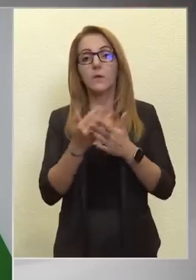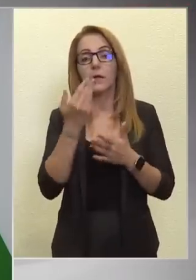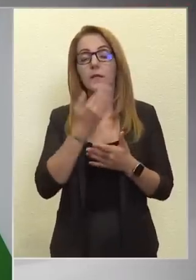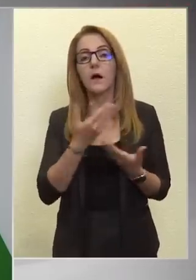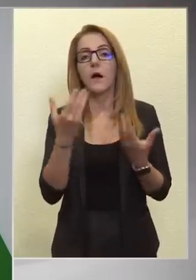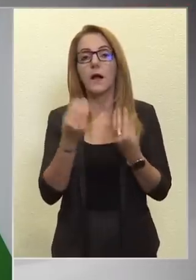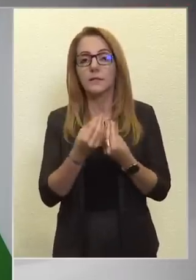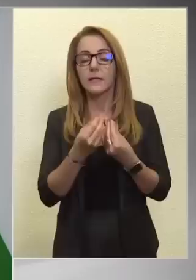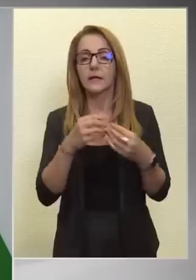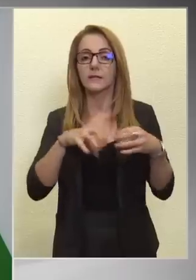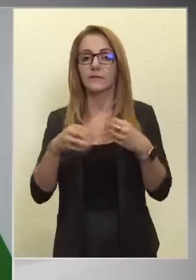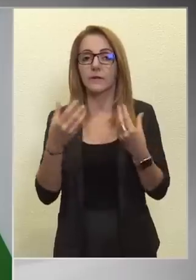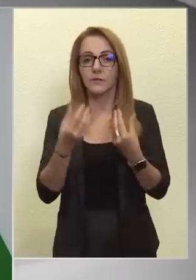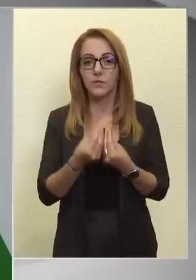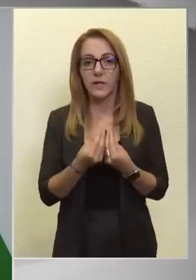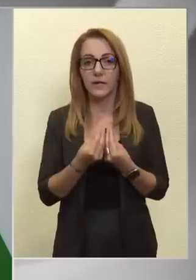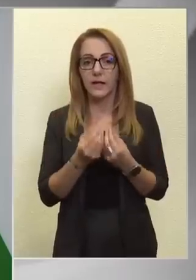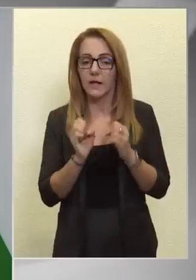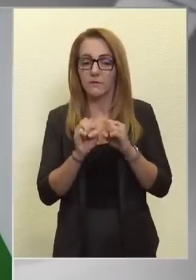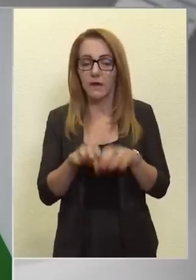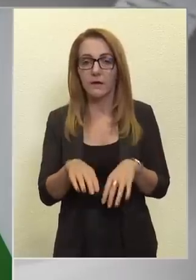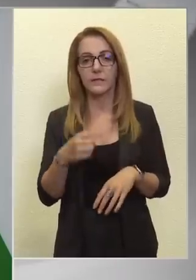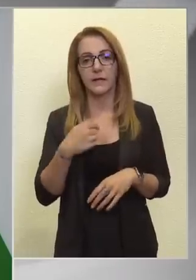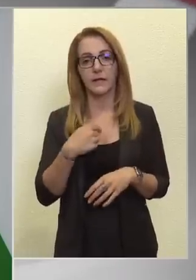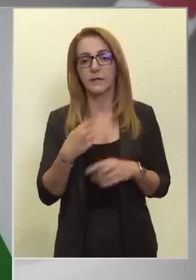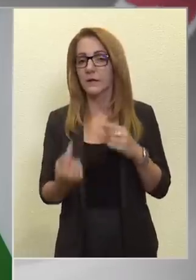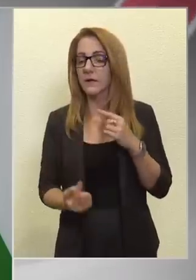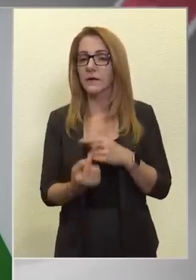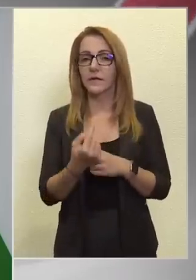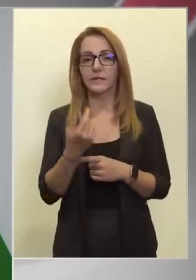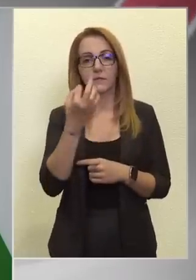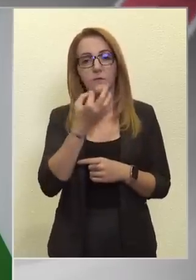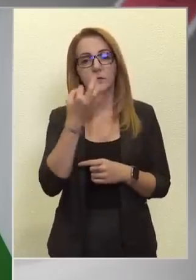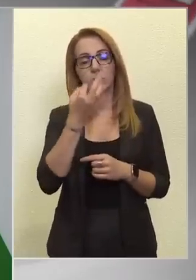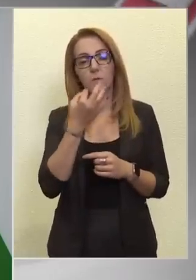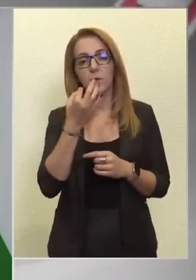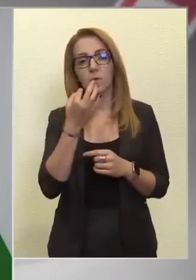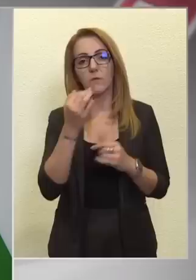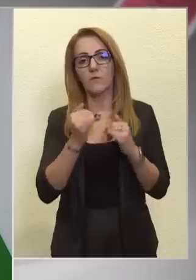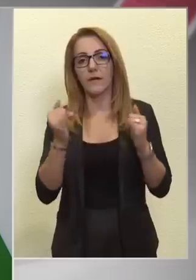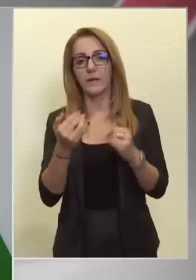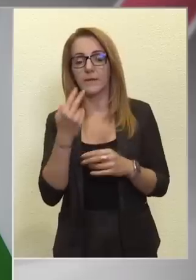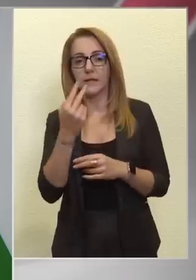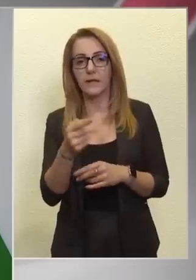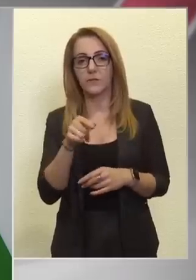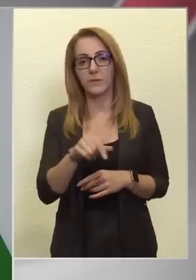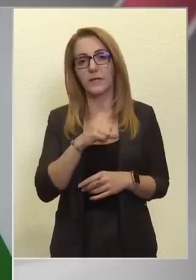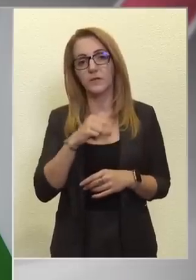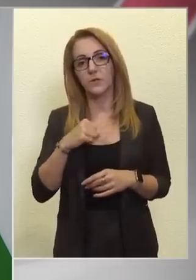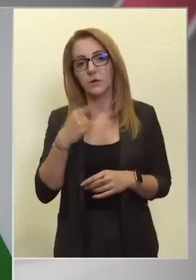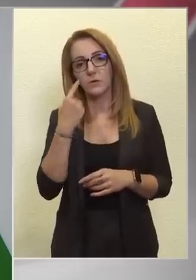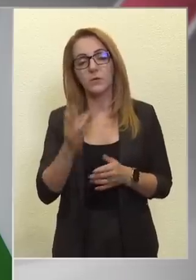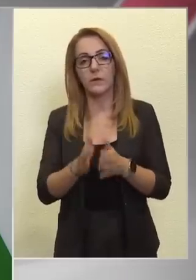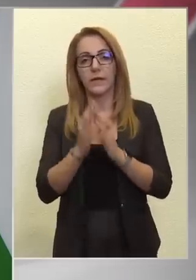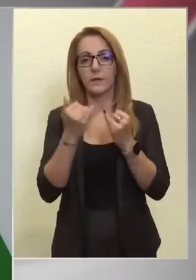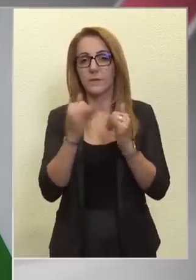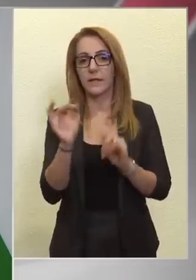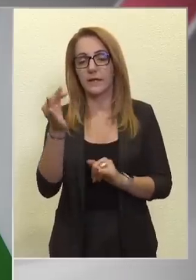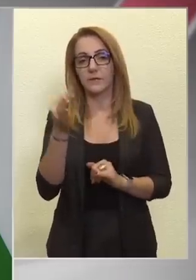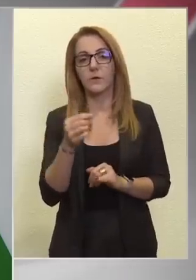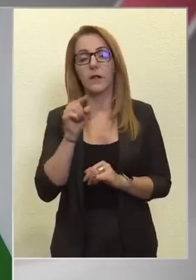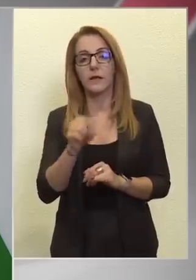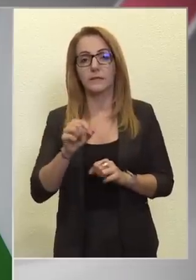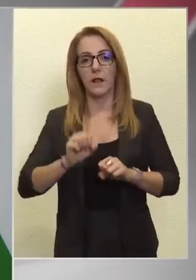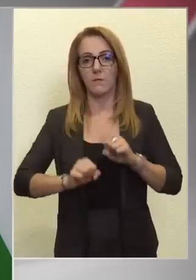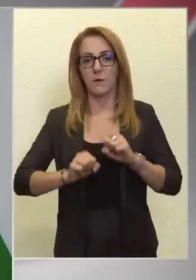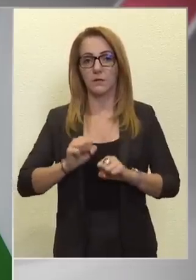hogyha ezzel a tevékenységgel felhagynának. Én ezt egy rendkívül szomorú fejleménynek tartom, és innen is csak arra tudunk kérni mindenkit, hogy ezen